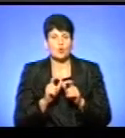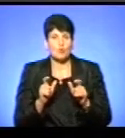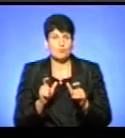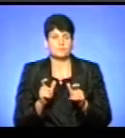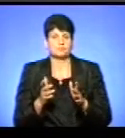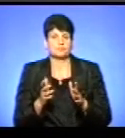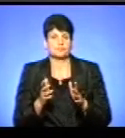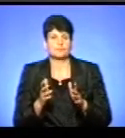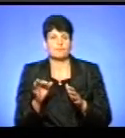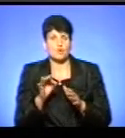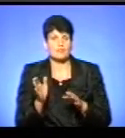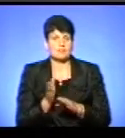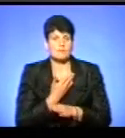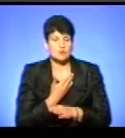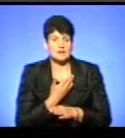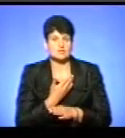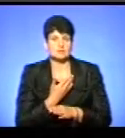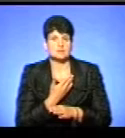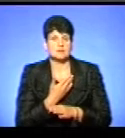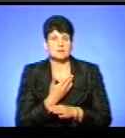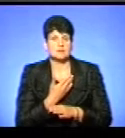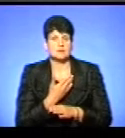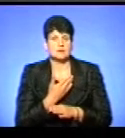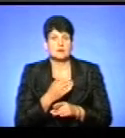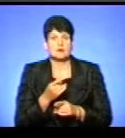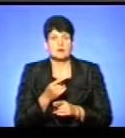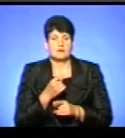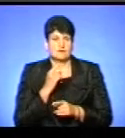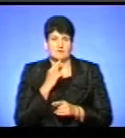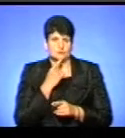про якусь цифру говорити.